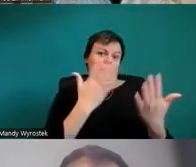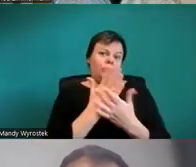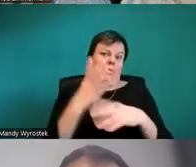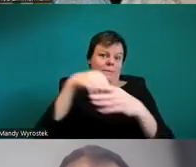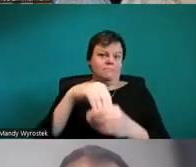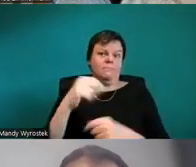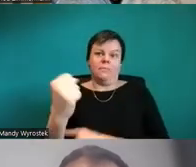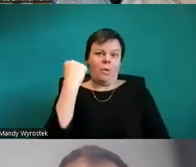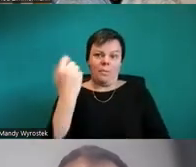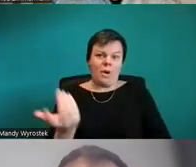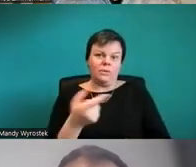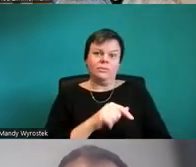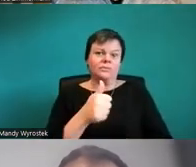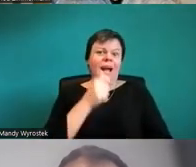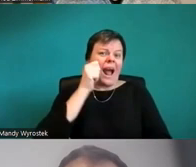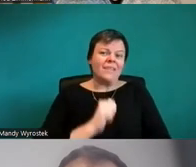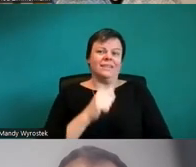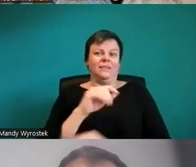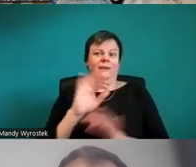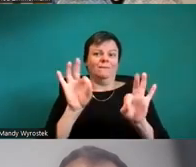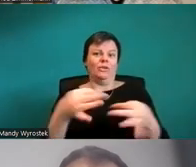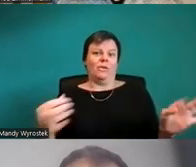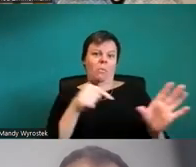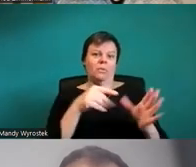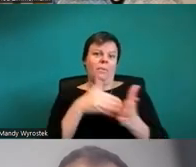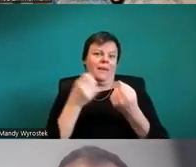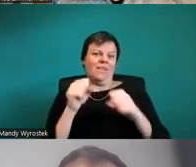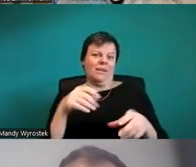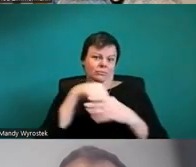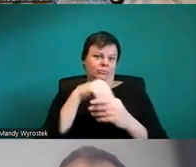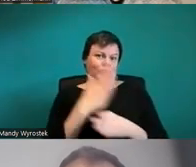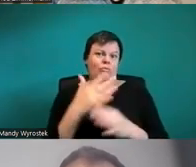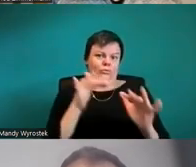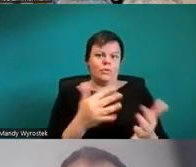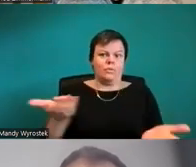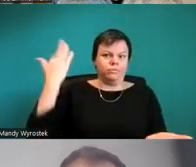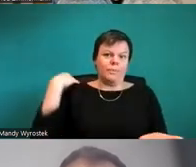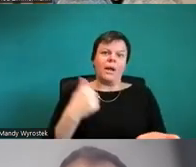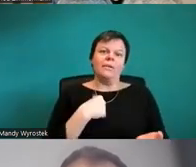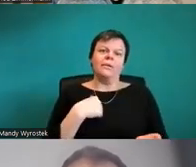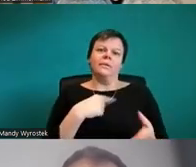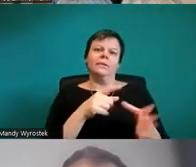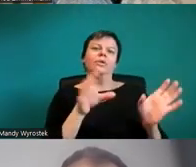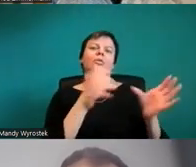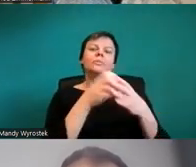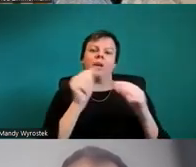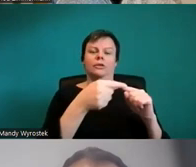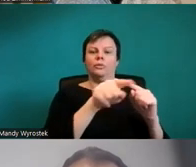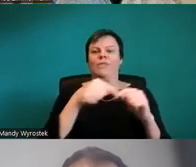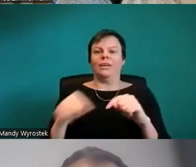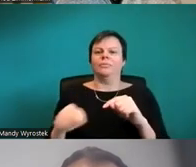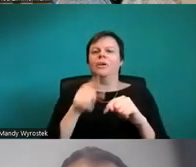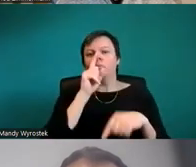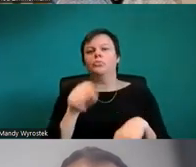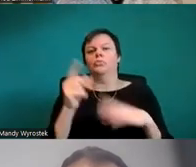Allerdings, so was, dass ich das dann Gruppen zuweisen kann, das ist neuer. Das könnte sein, dass das bei älteren Versionen noch nicht geht. Ist aber